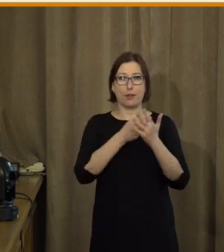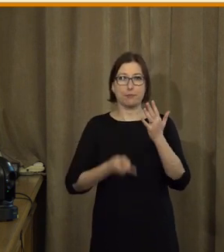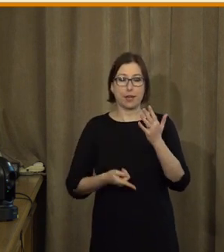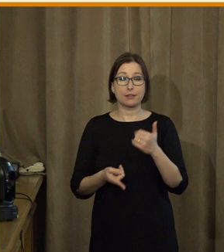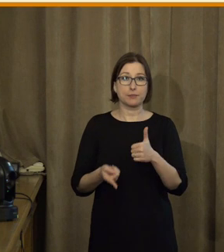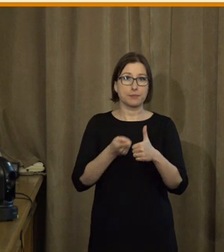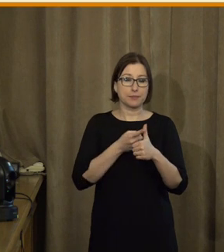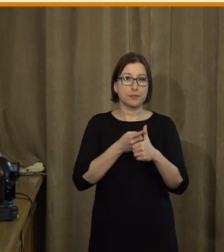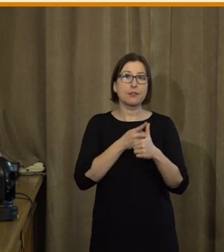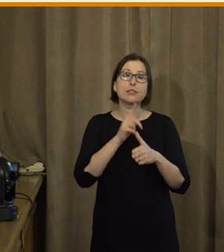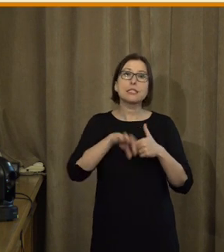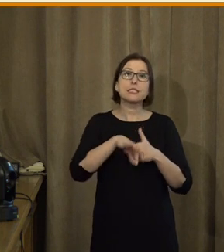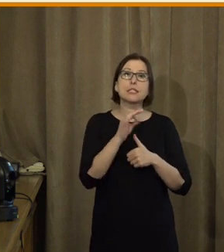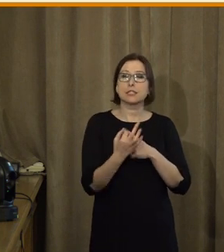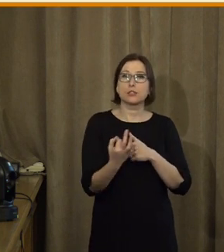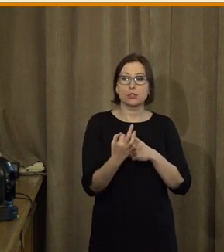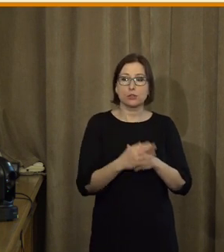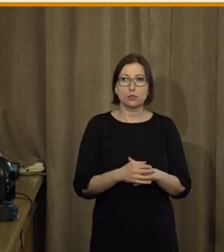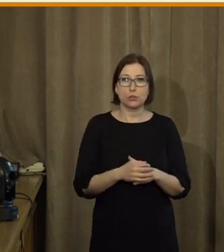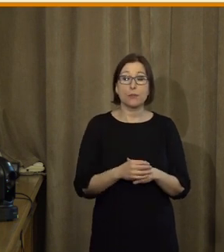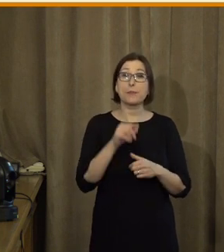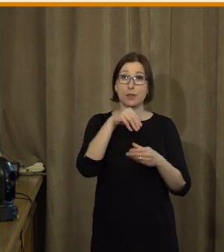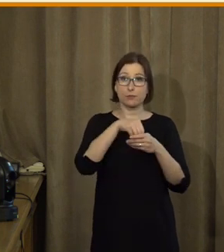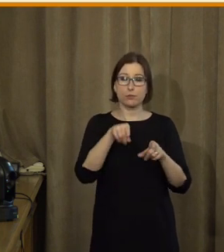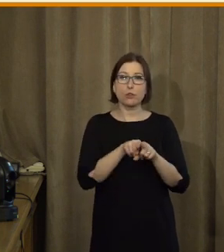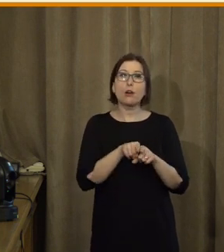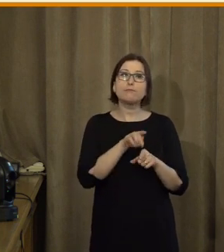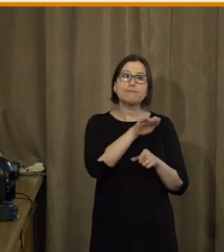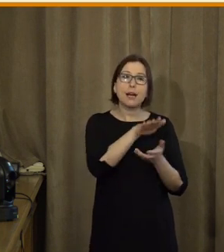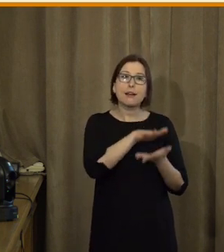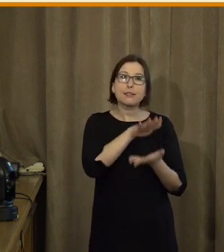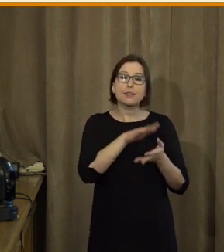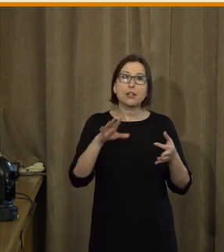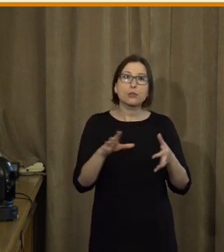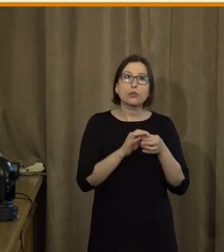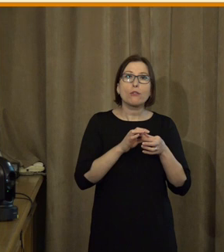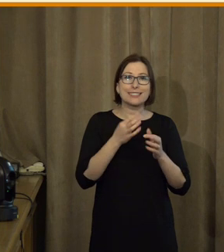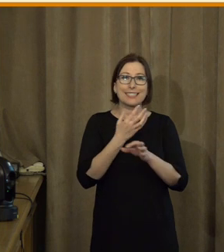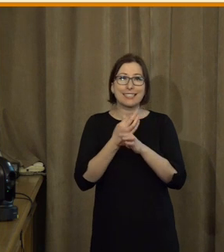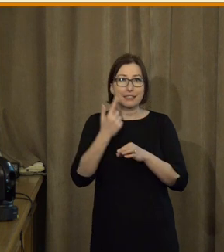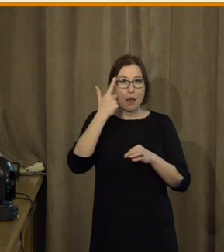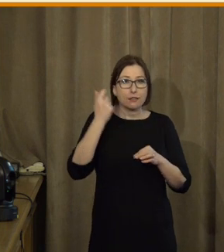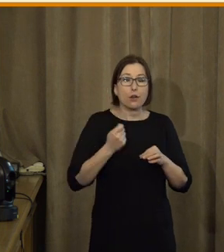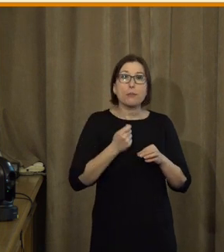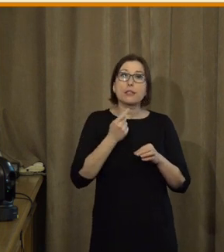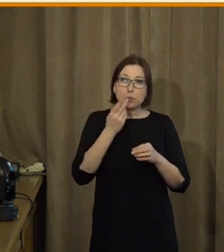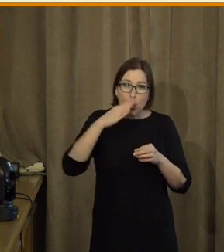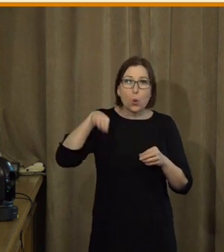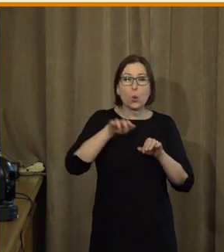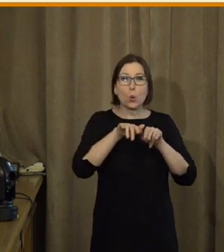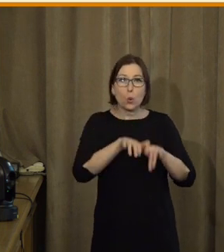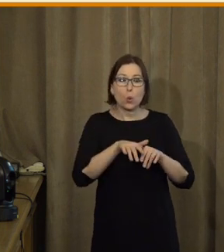Tím prvním zjištěním je, že existující data o digitálních kompetenciích vychází ze sebehodnocení.